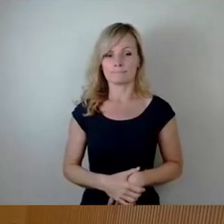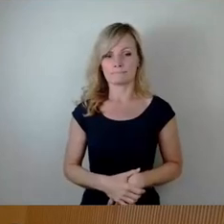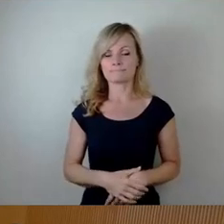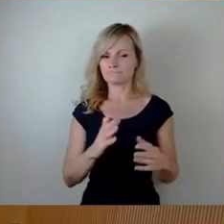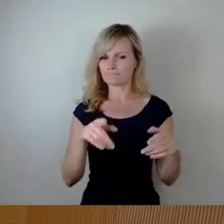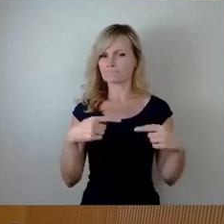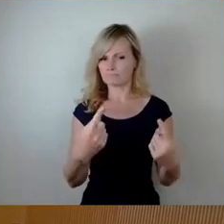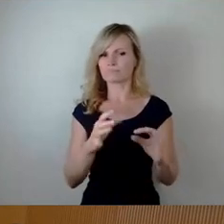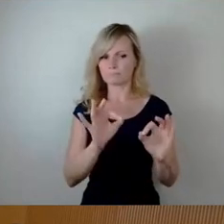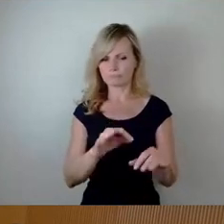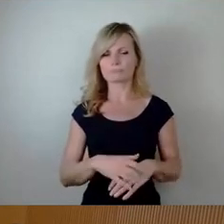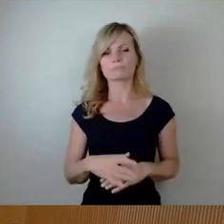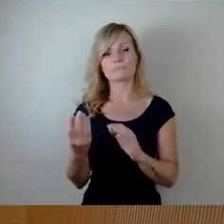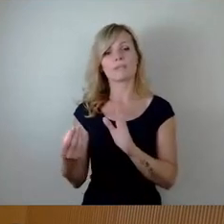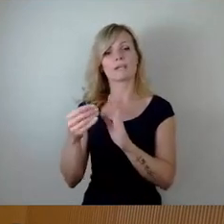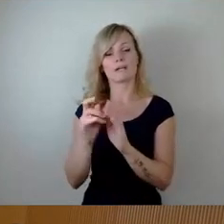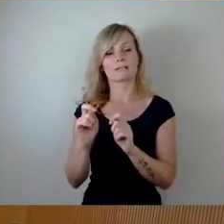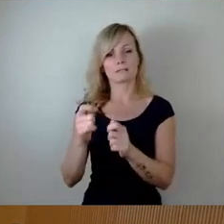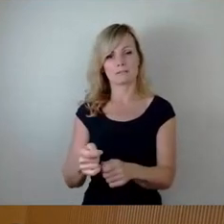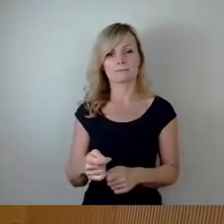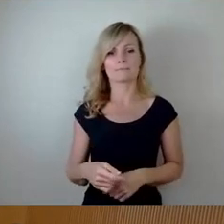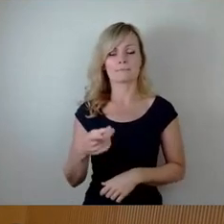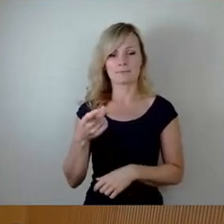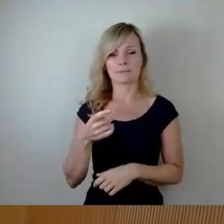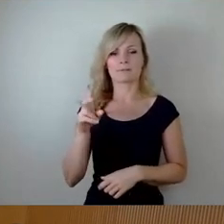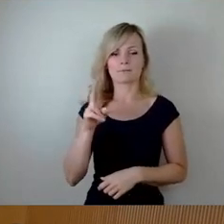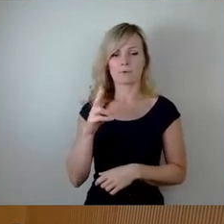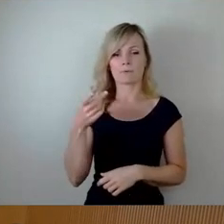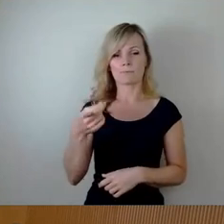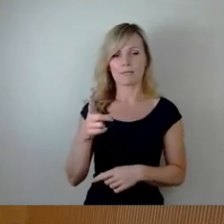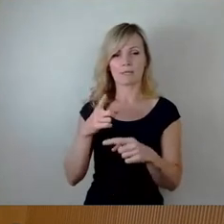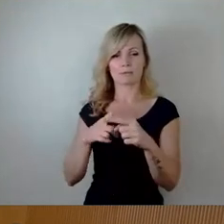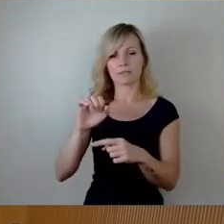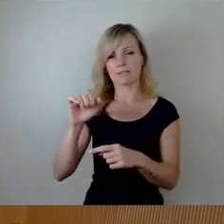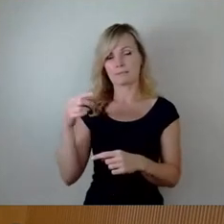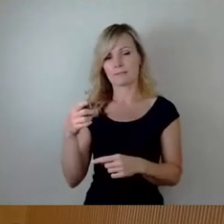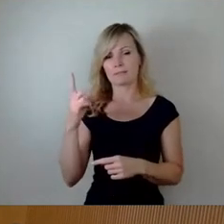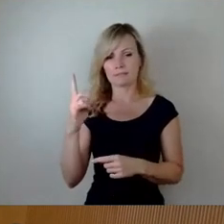gibt es noch einen Ergänzungsantrag PVP und SPD. Herr Dr. Schulte, bitte schön.